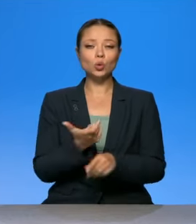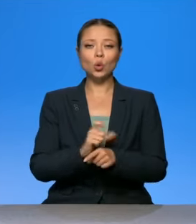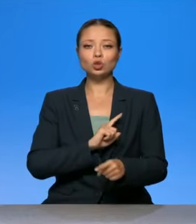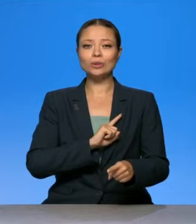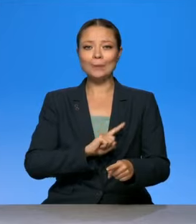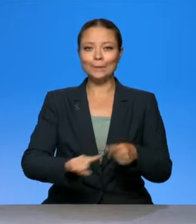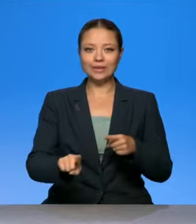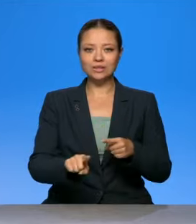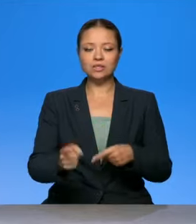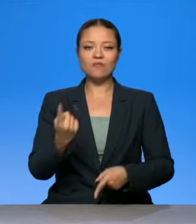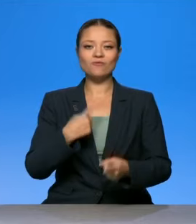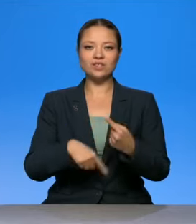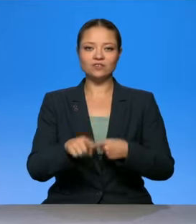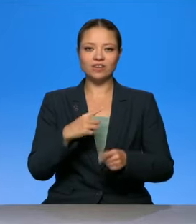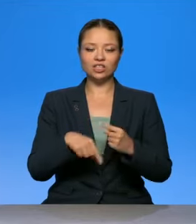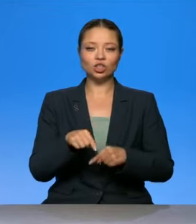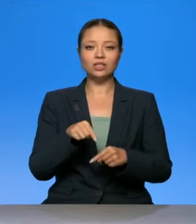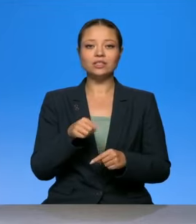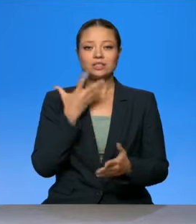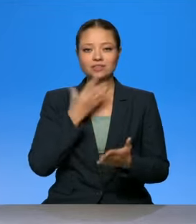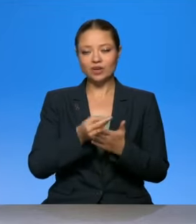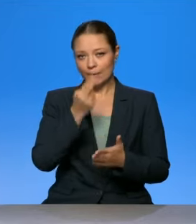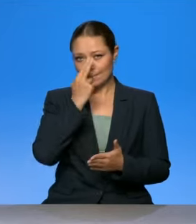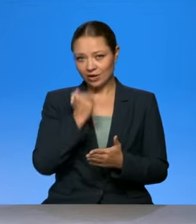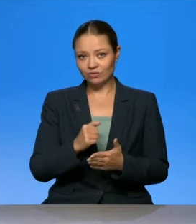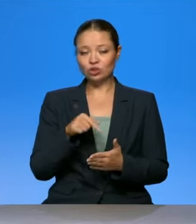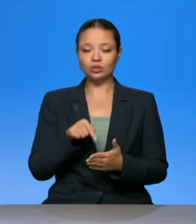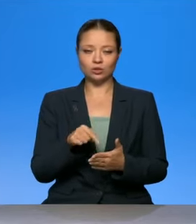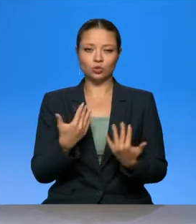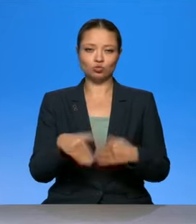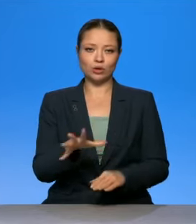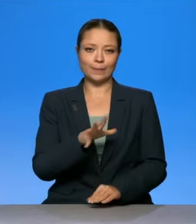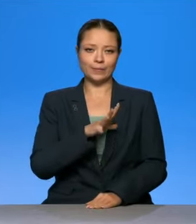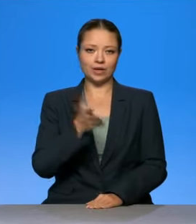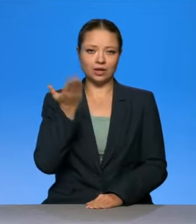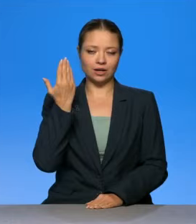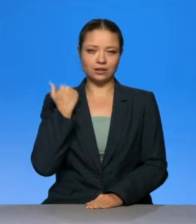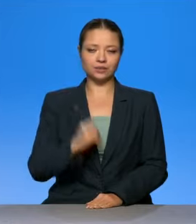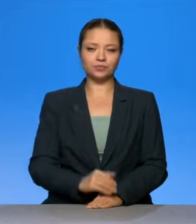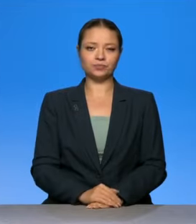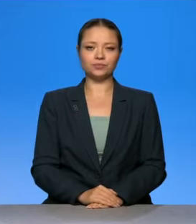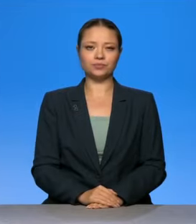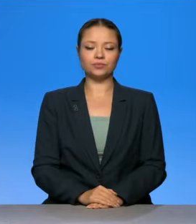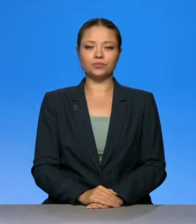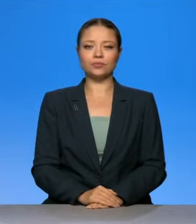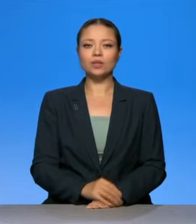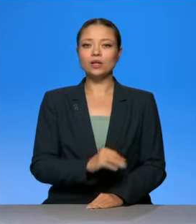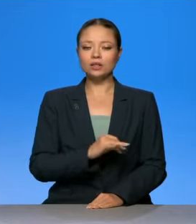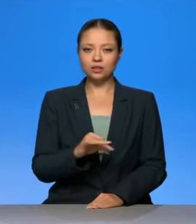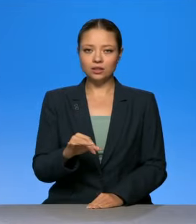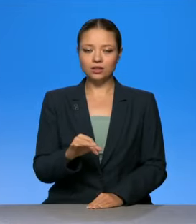возвращаются к тем привычкам, которые им свойственны. И действительно, похожим образом,